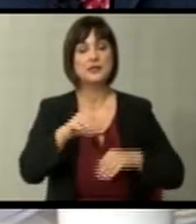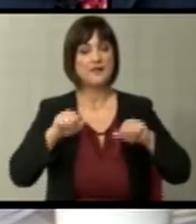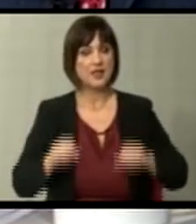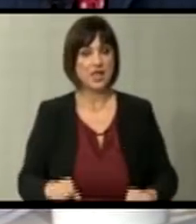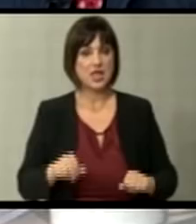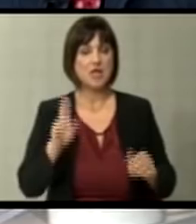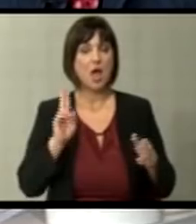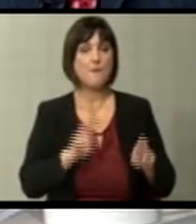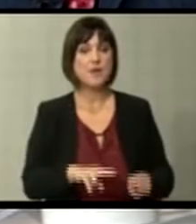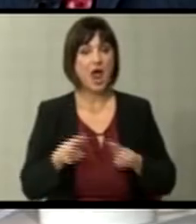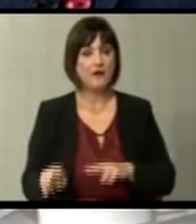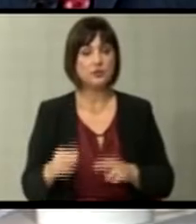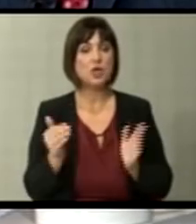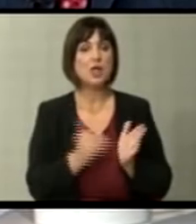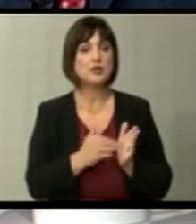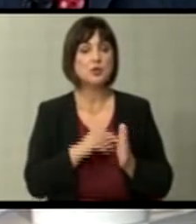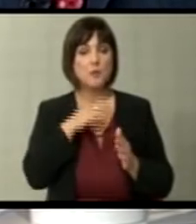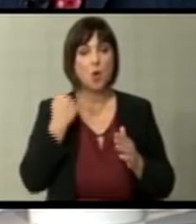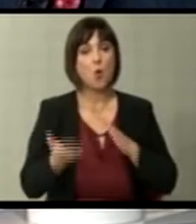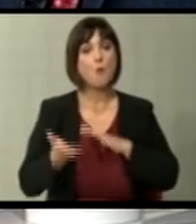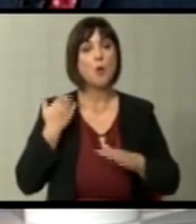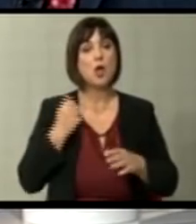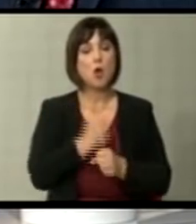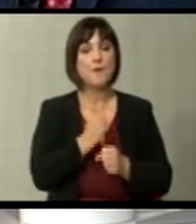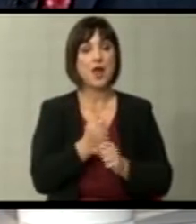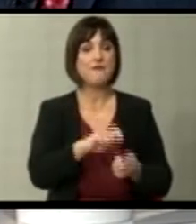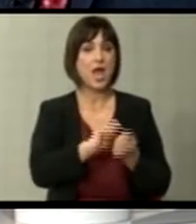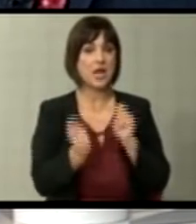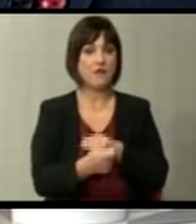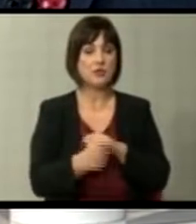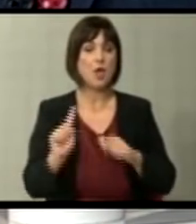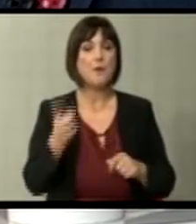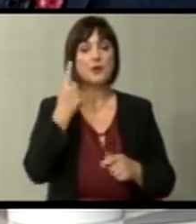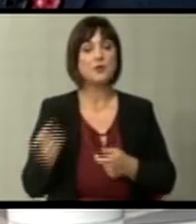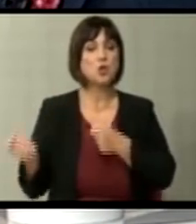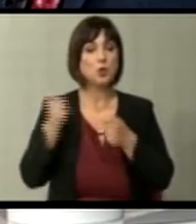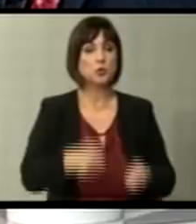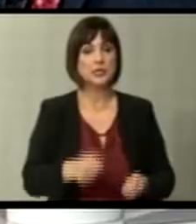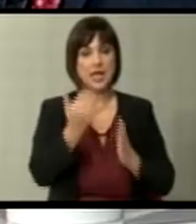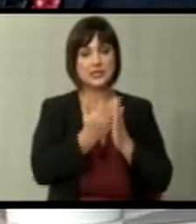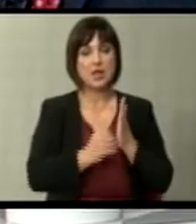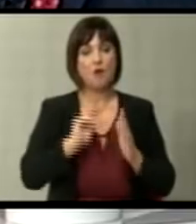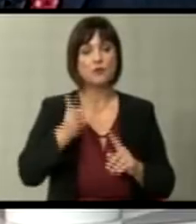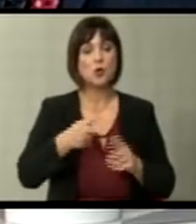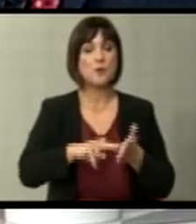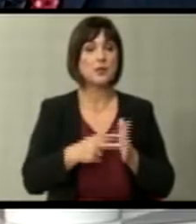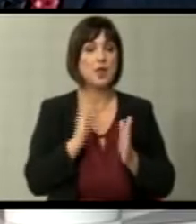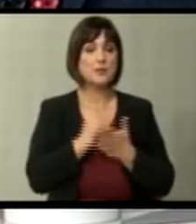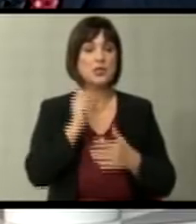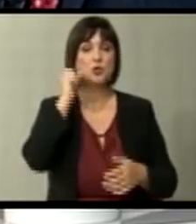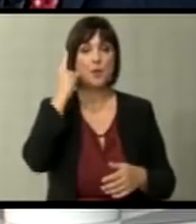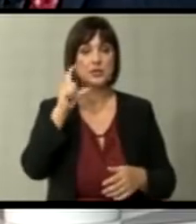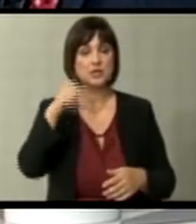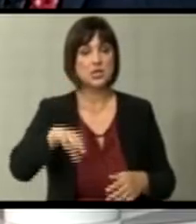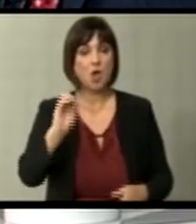правото. Значи требаше многу порано која ги правевме реформите, прво да го донесеме законот, а во втор план да биде судбината на